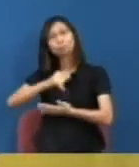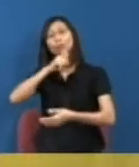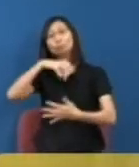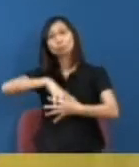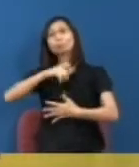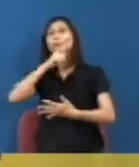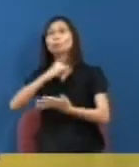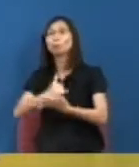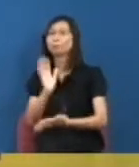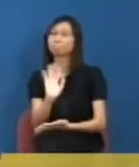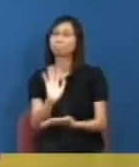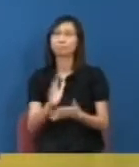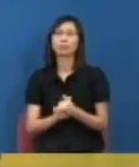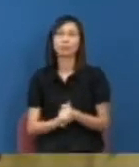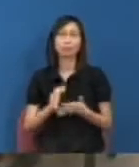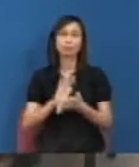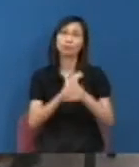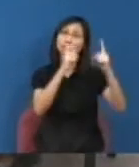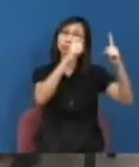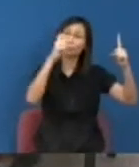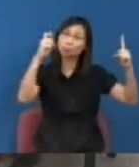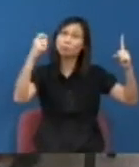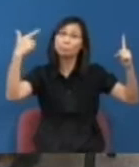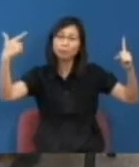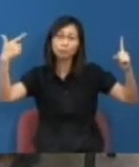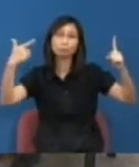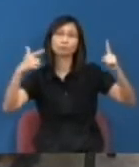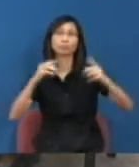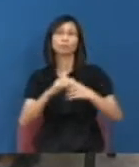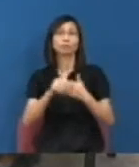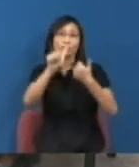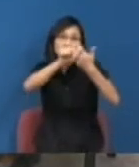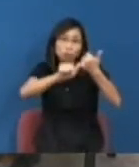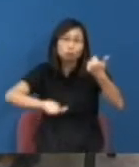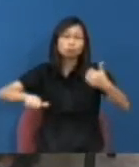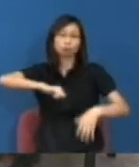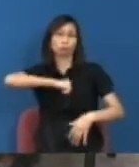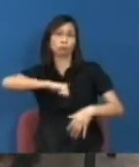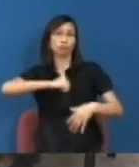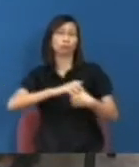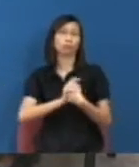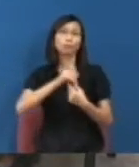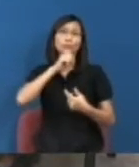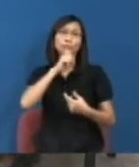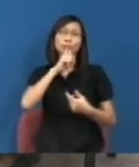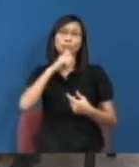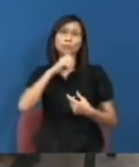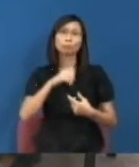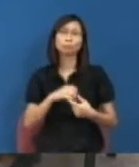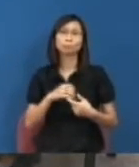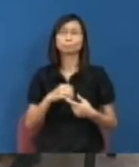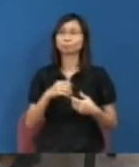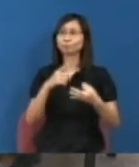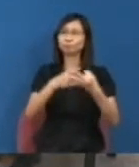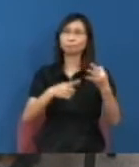都是九八年的會長副會長副會長甚至其實也有經歷到Gloria就是